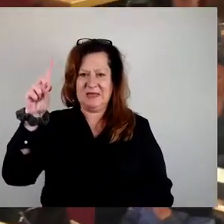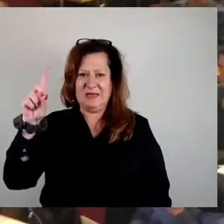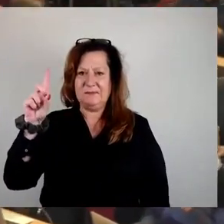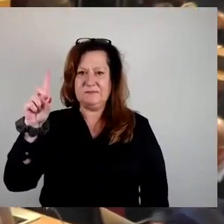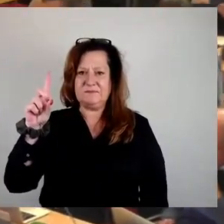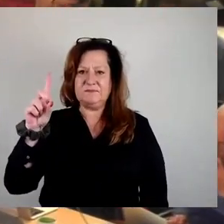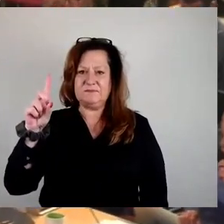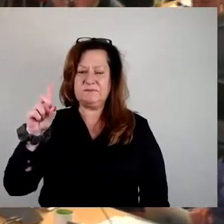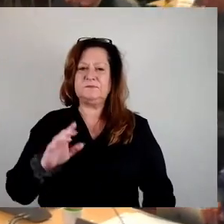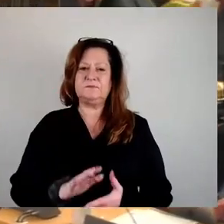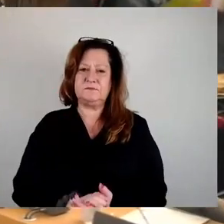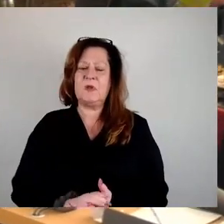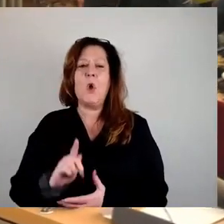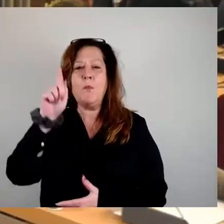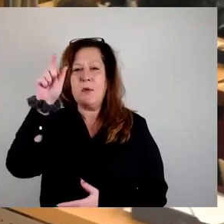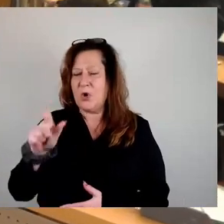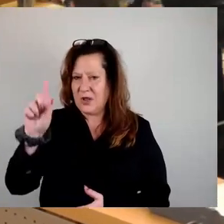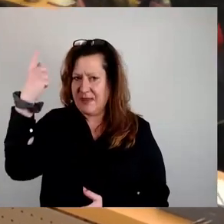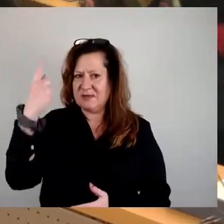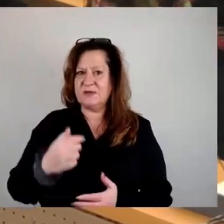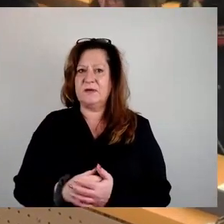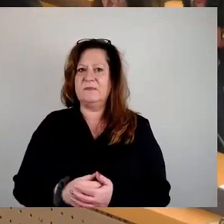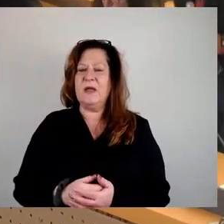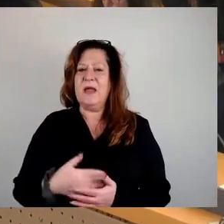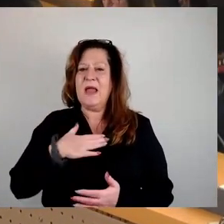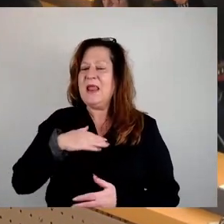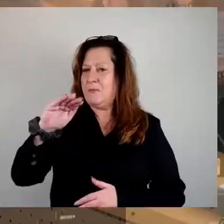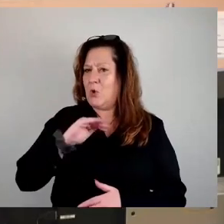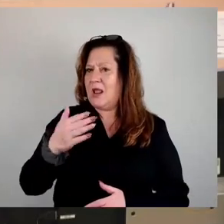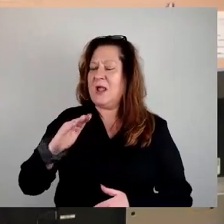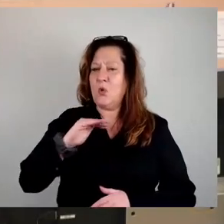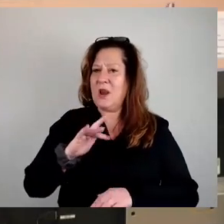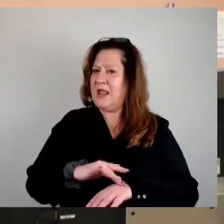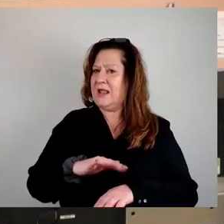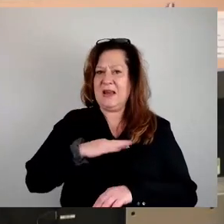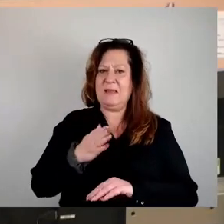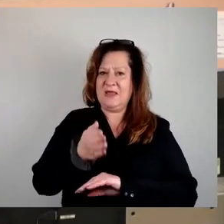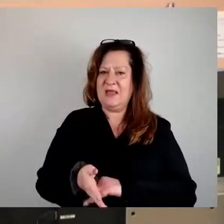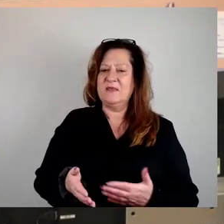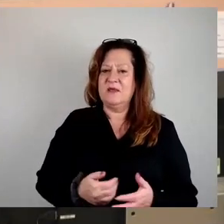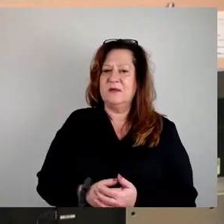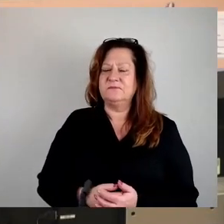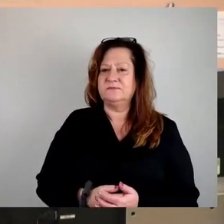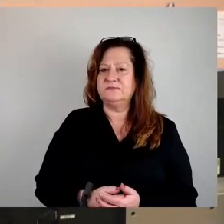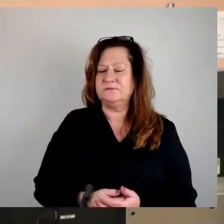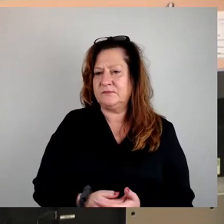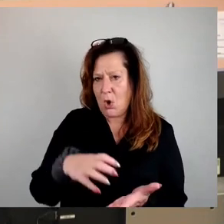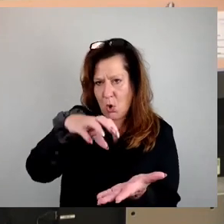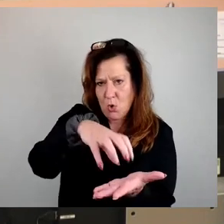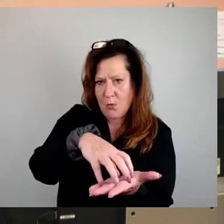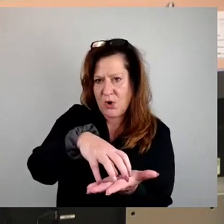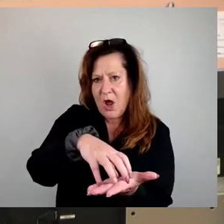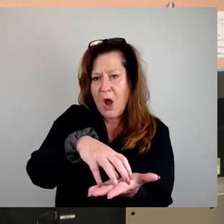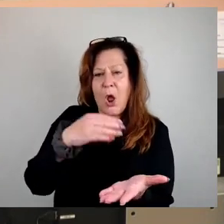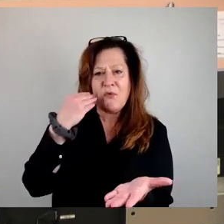Herr Oberbürgermeister, liebe Kolleginnen und Kollegen, liebe Gäste, jede kommunale Wohnung ist eine gute Wohnung